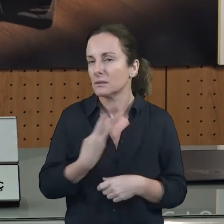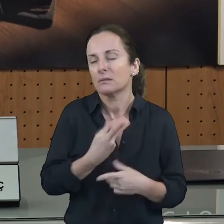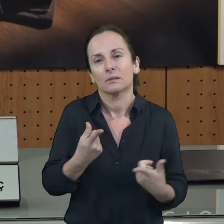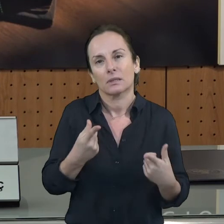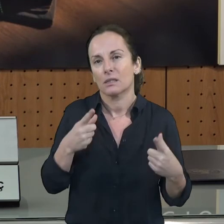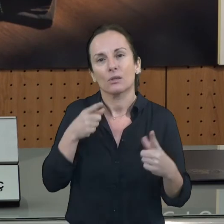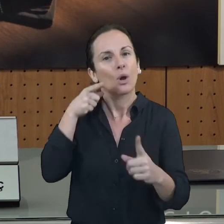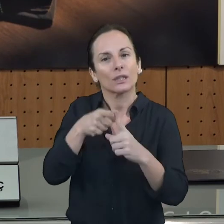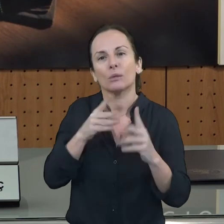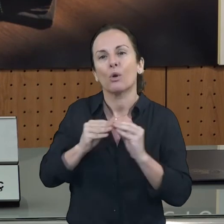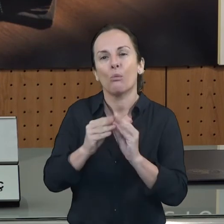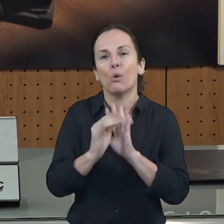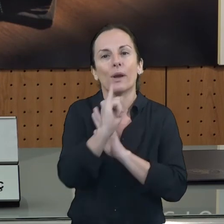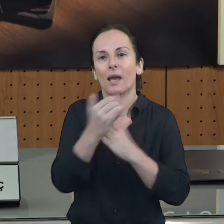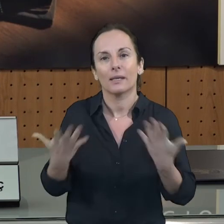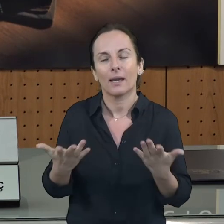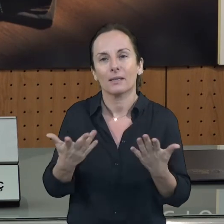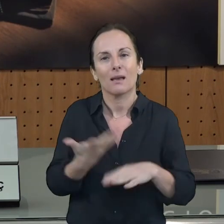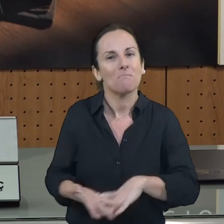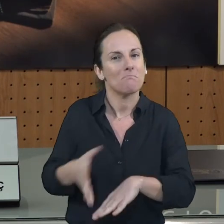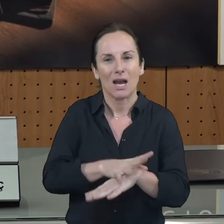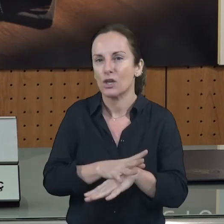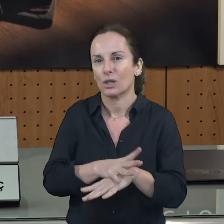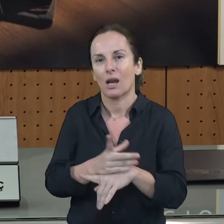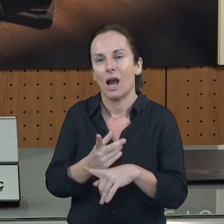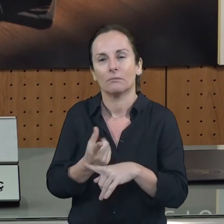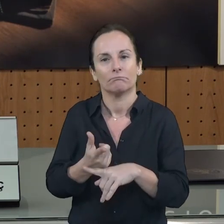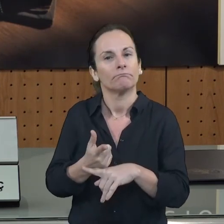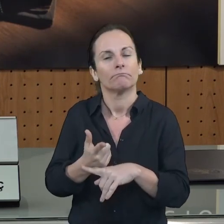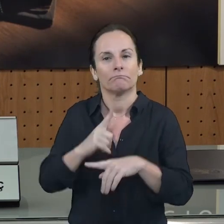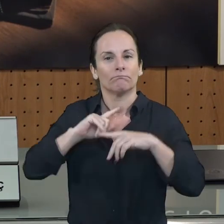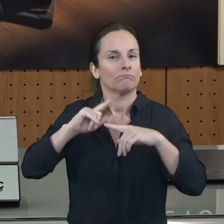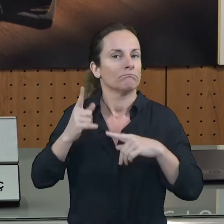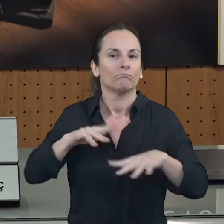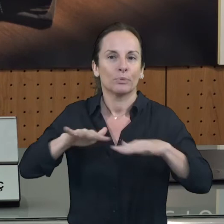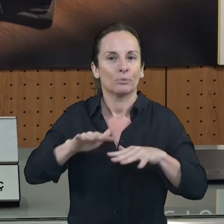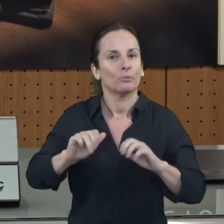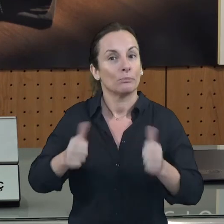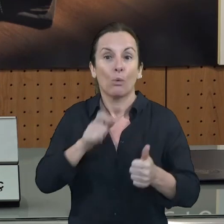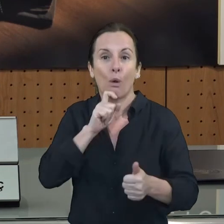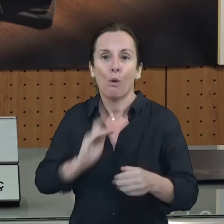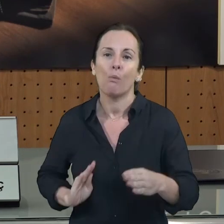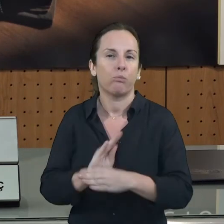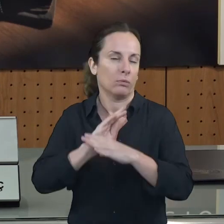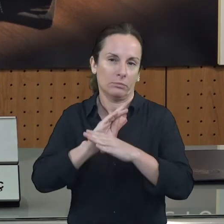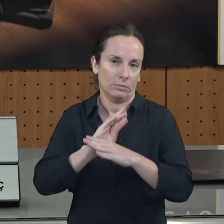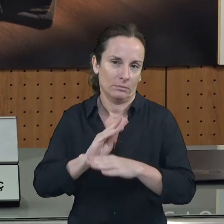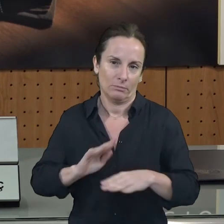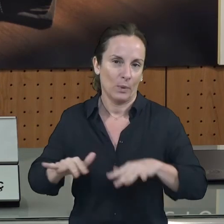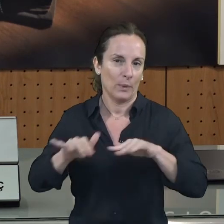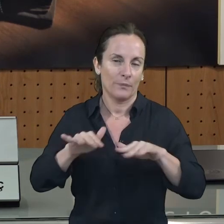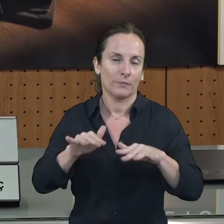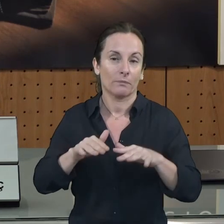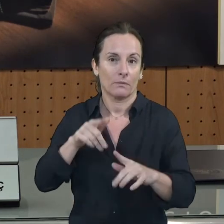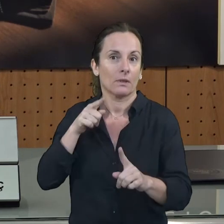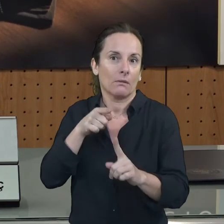sempre donar una forma segura, donar una forma en cautela i amb prudència per poder també assegurar la continuïtat i l